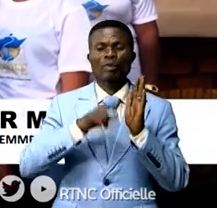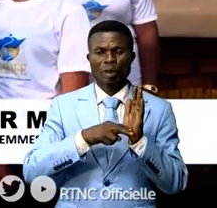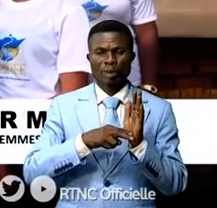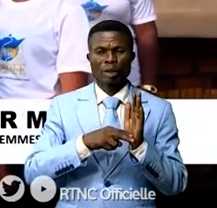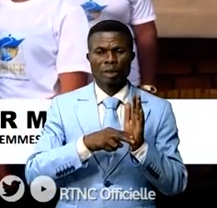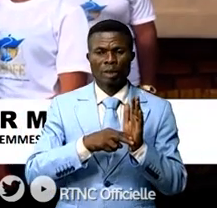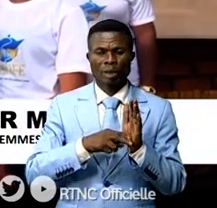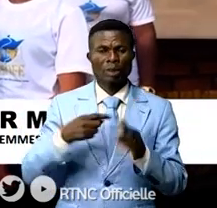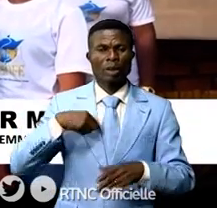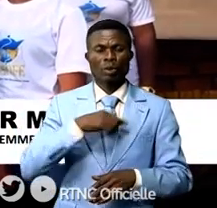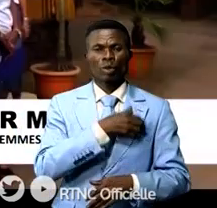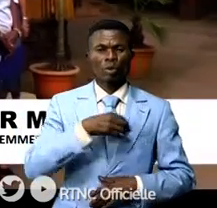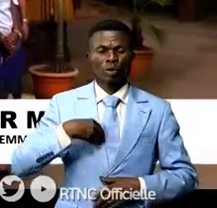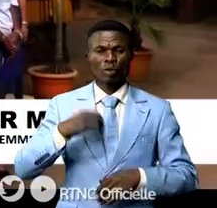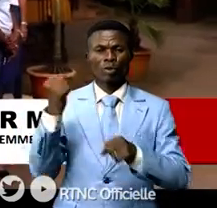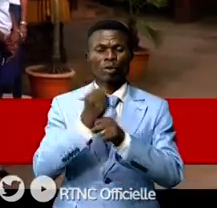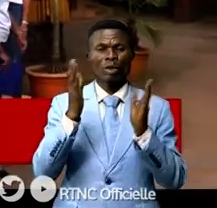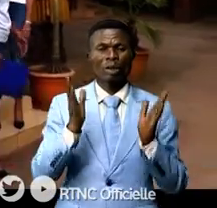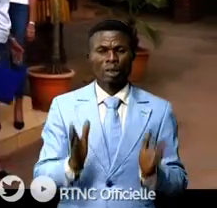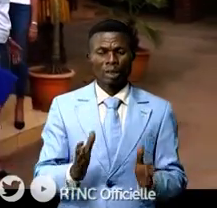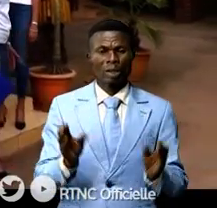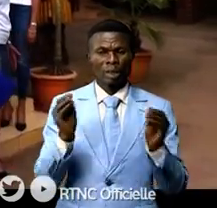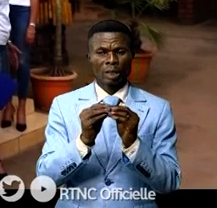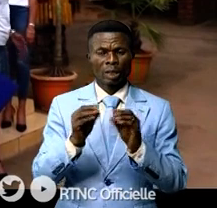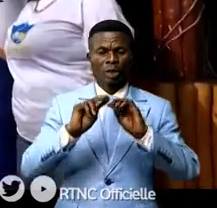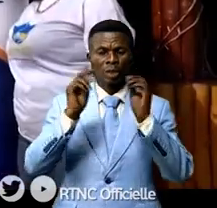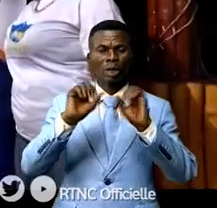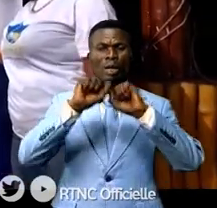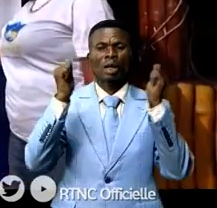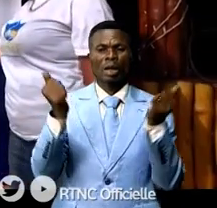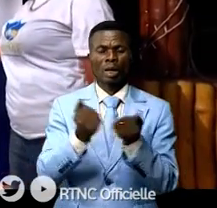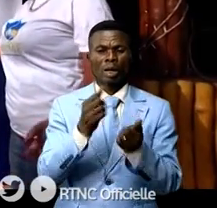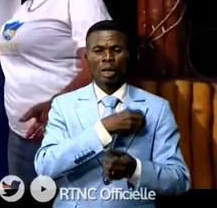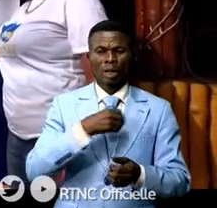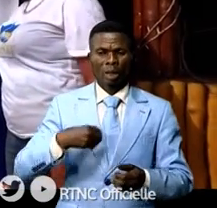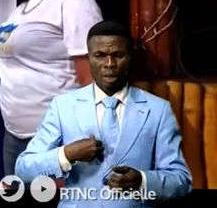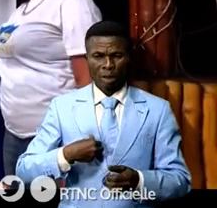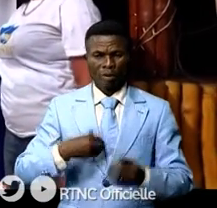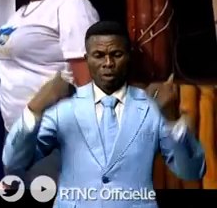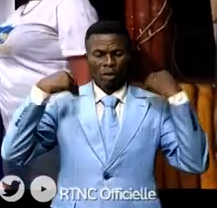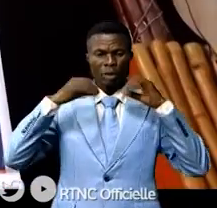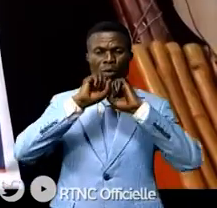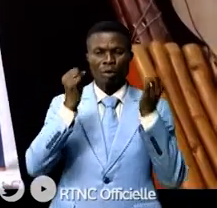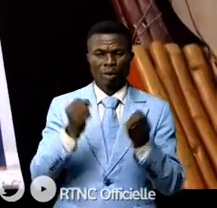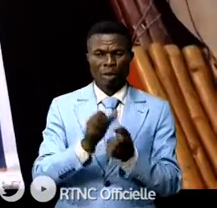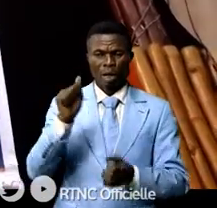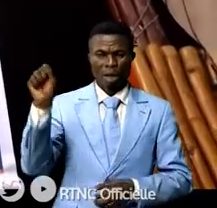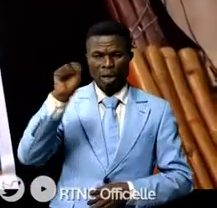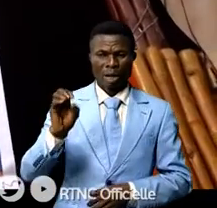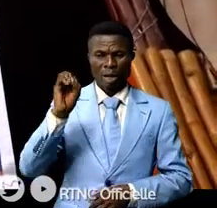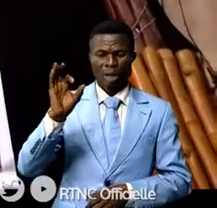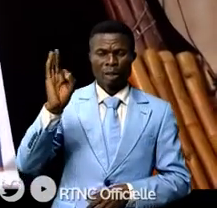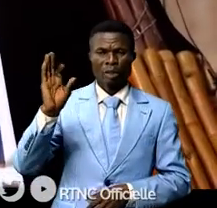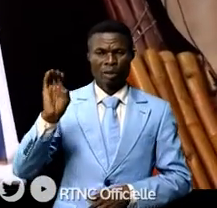Nous femmes entrepreneurs réunies au sein de l'association des femmes chefs d'entreprise à Sof en sigle